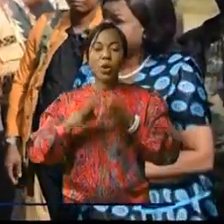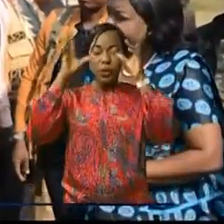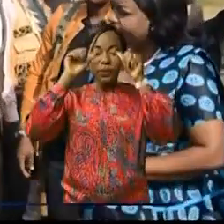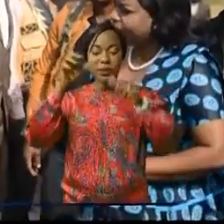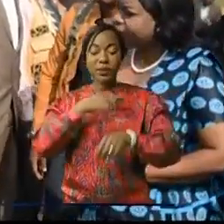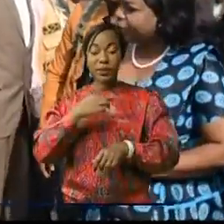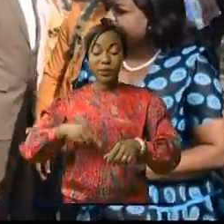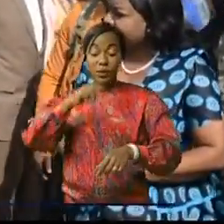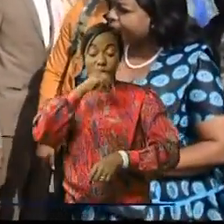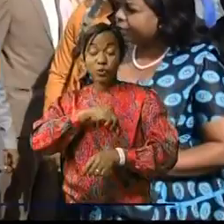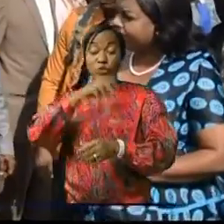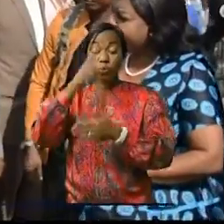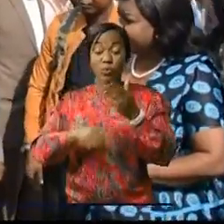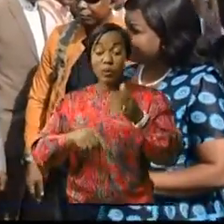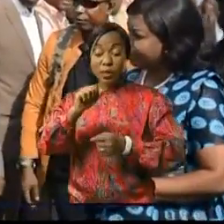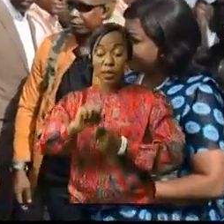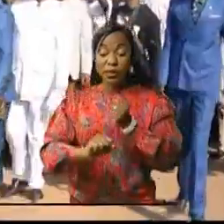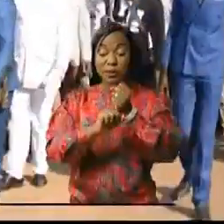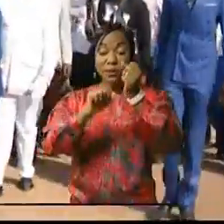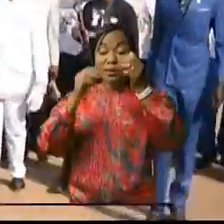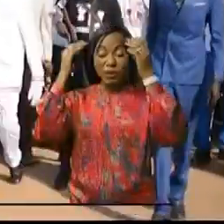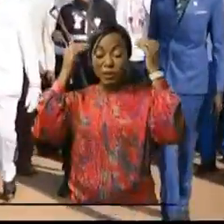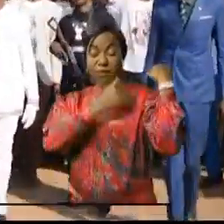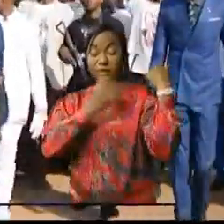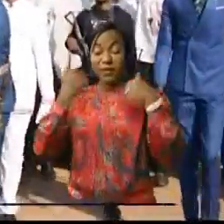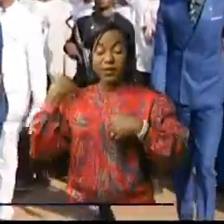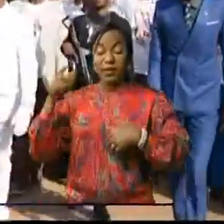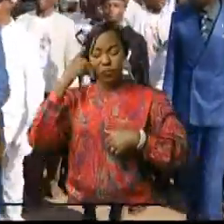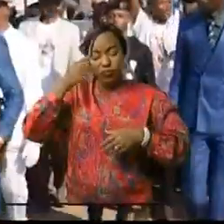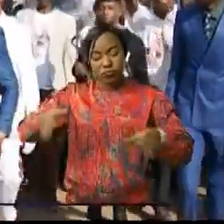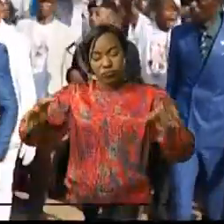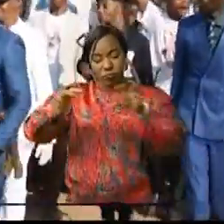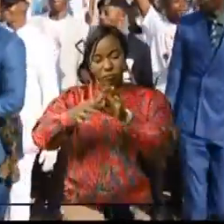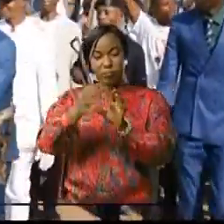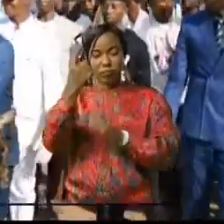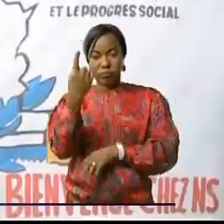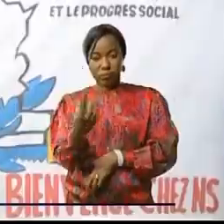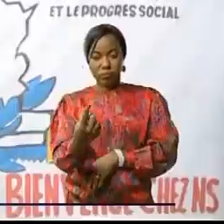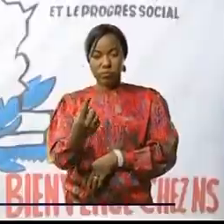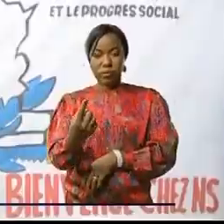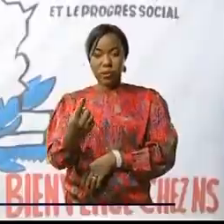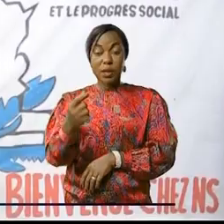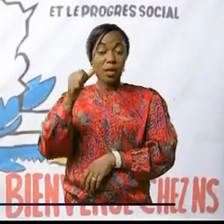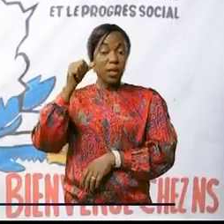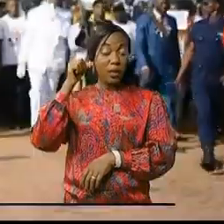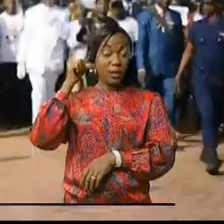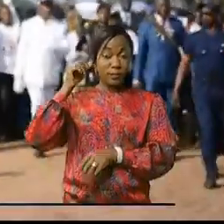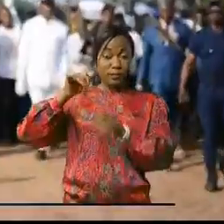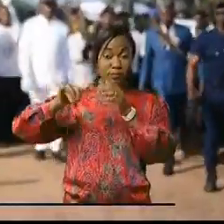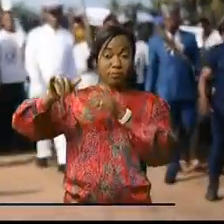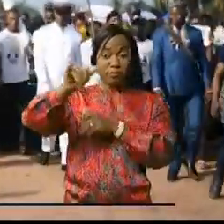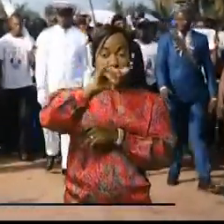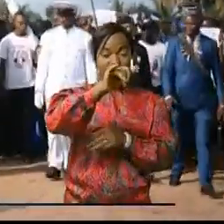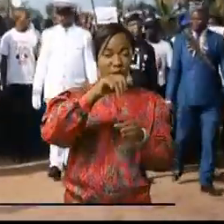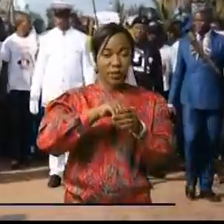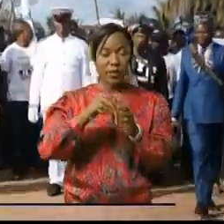comme mission d'assister les chefs de l'État pour renforcer la cohésion et l'unité nationale, a effectué dernièrement des déplacements de la province de